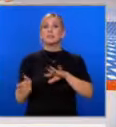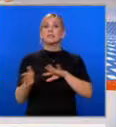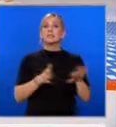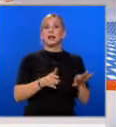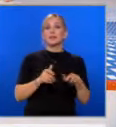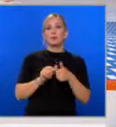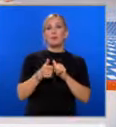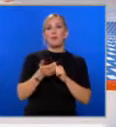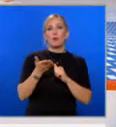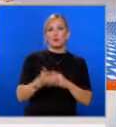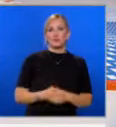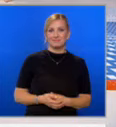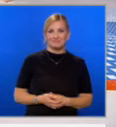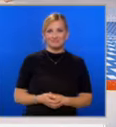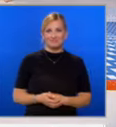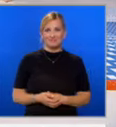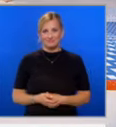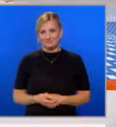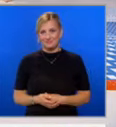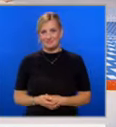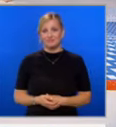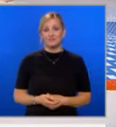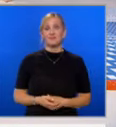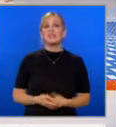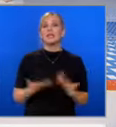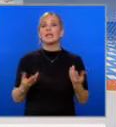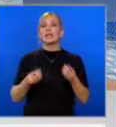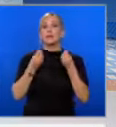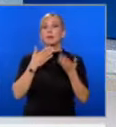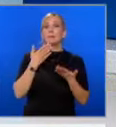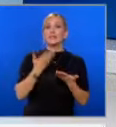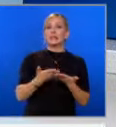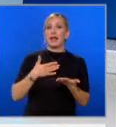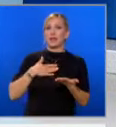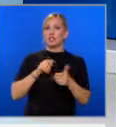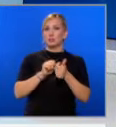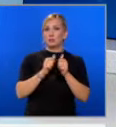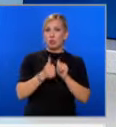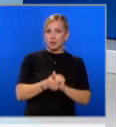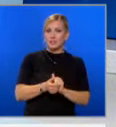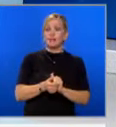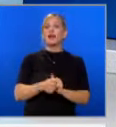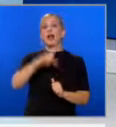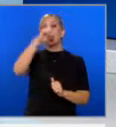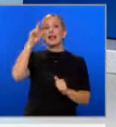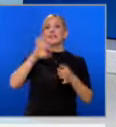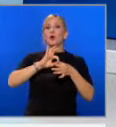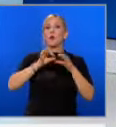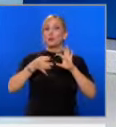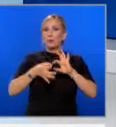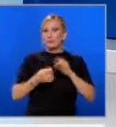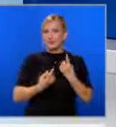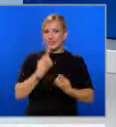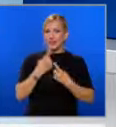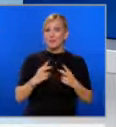спорта. Радостин Любомиров е вече тук. Здравей, Радо. Добър вечер и от мен. Най-добре представили те са наши спортисти на летните олимпийски и паралимпийски игри в Париж.